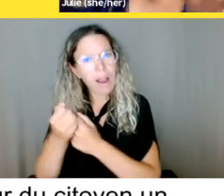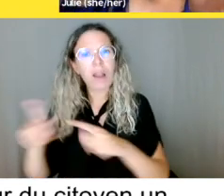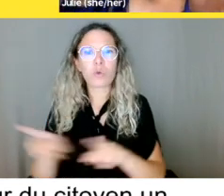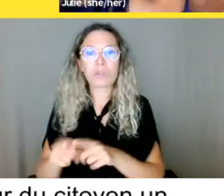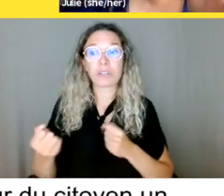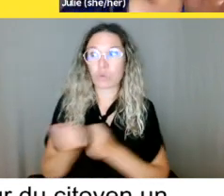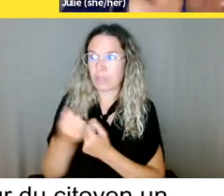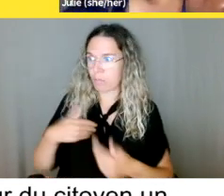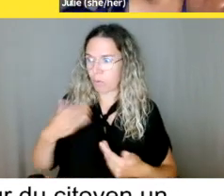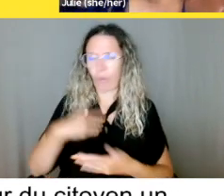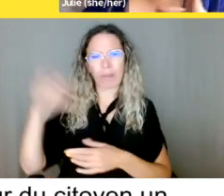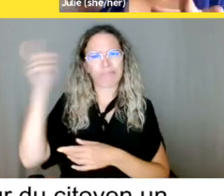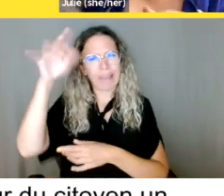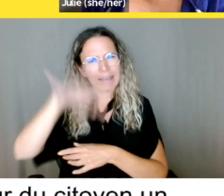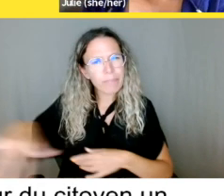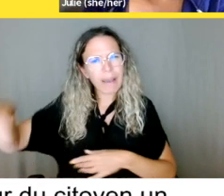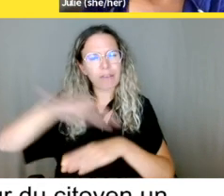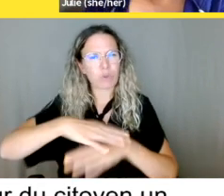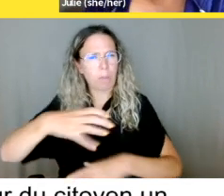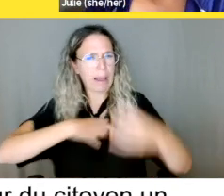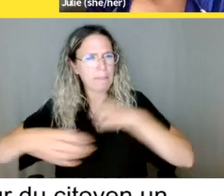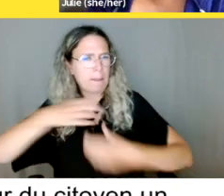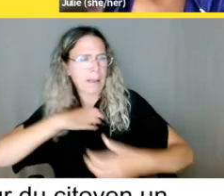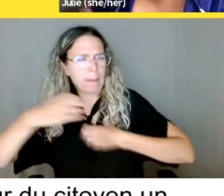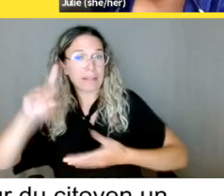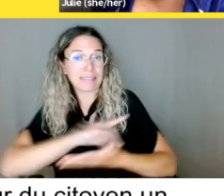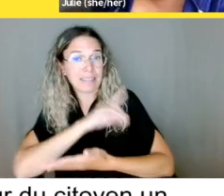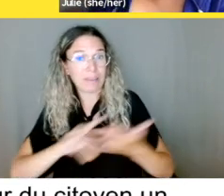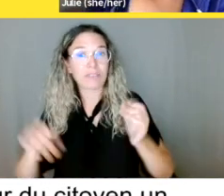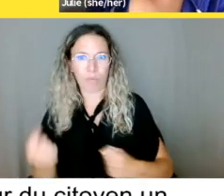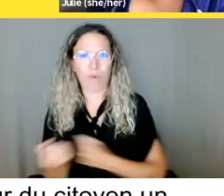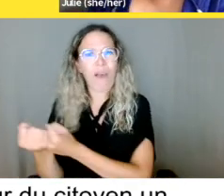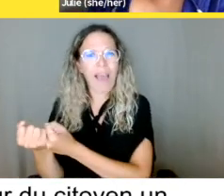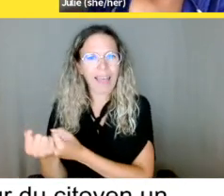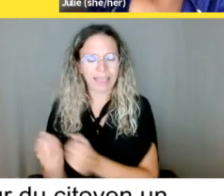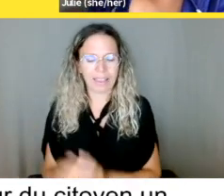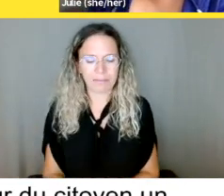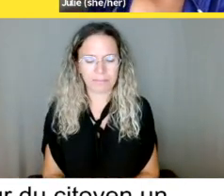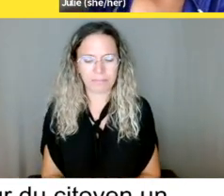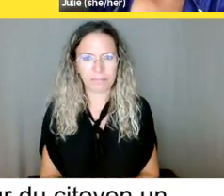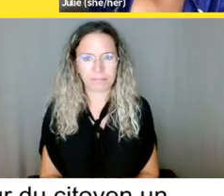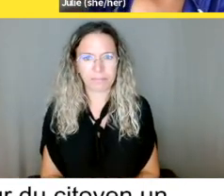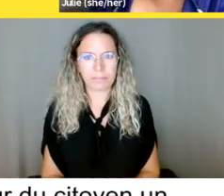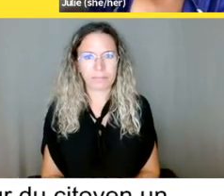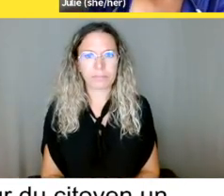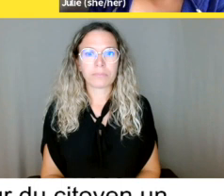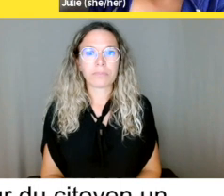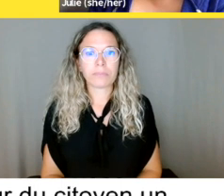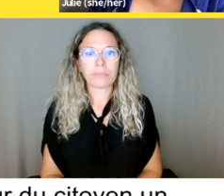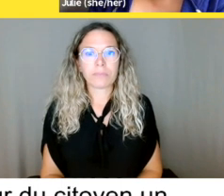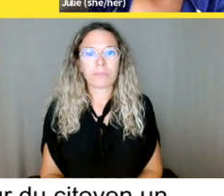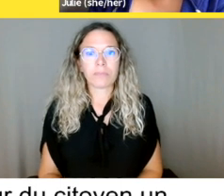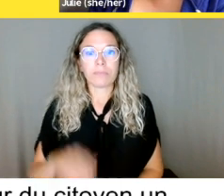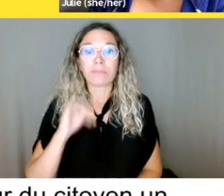Donc, si ce n pas quelque chose que l'IMCA offre, il y en a beaucoup d'autres, il y plusieurs